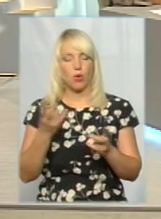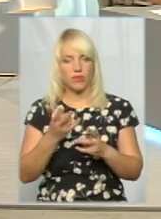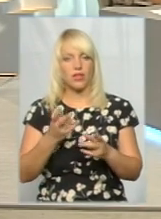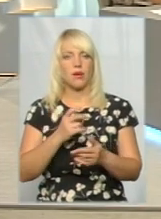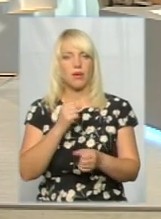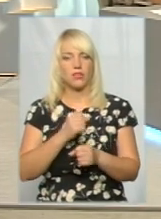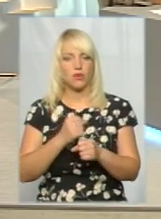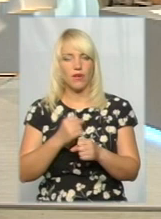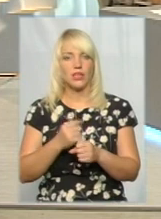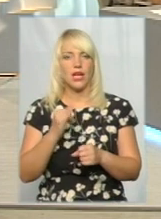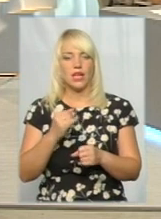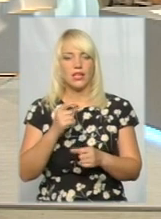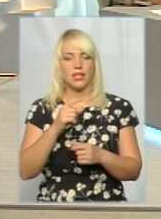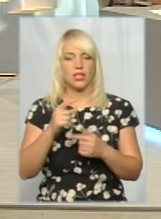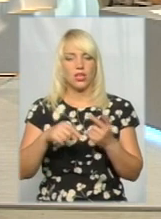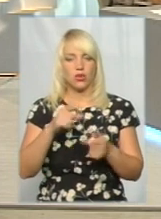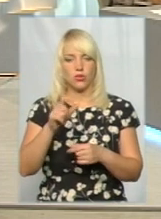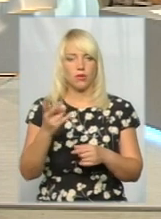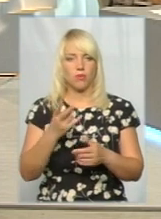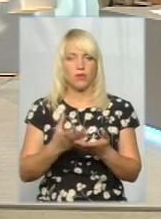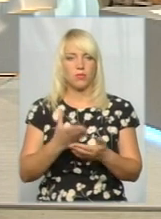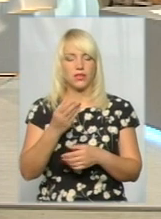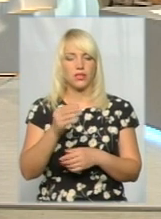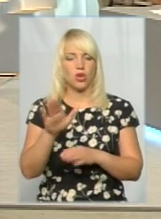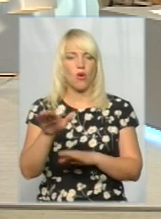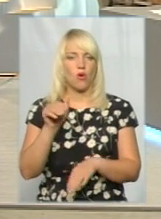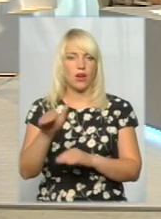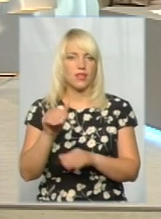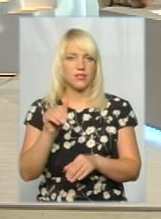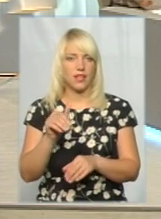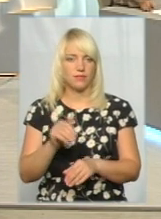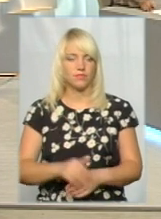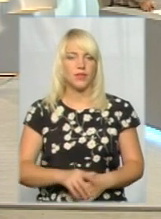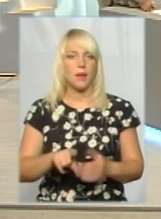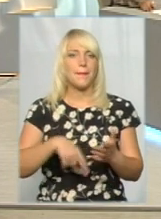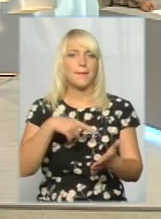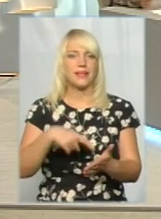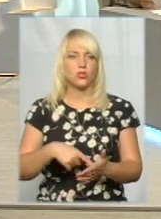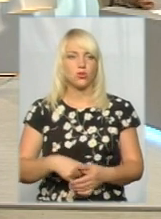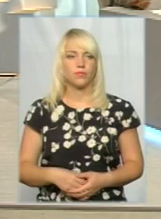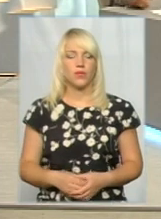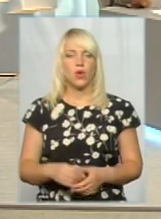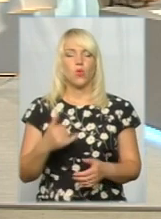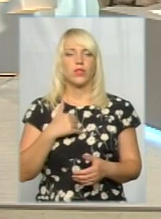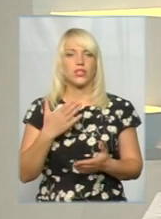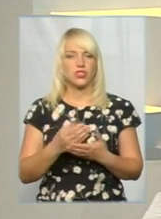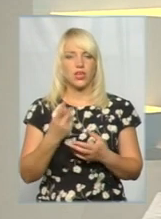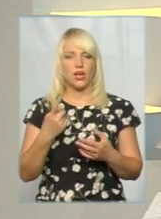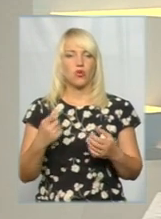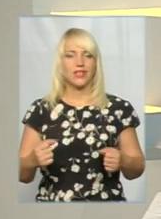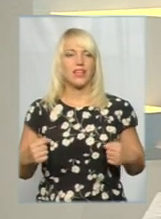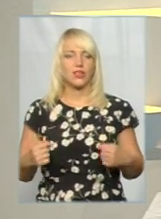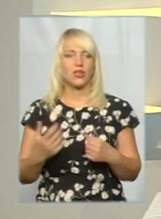відповідно підприємець має сплачувати оренду комунального підприємства парків і сквер. І ще в нас є один атракціон, який